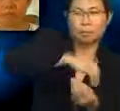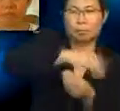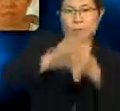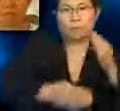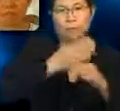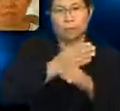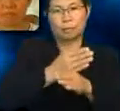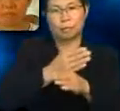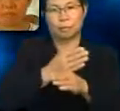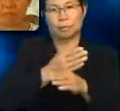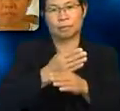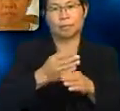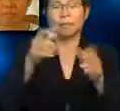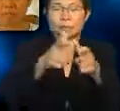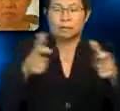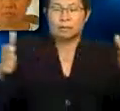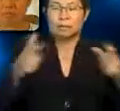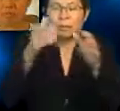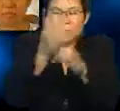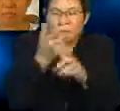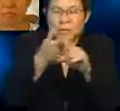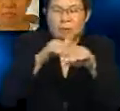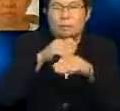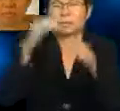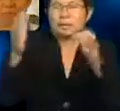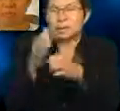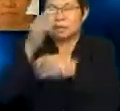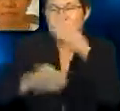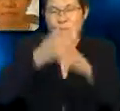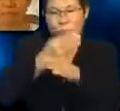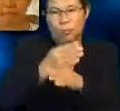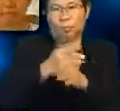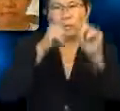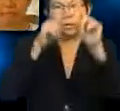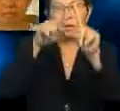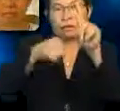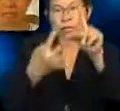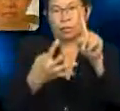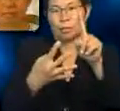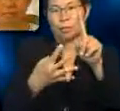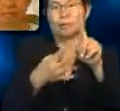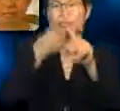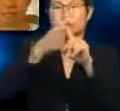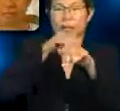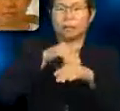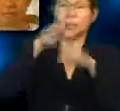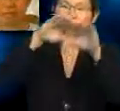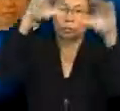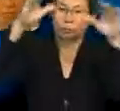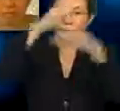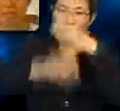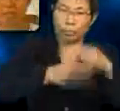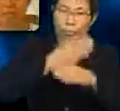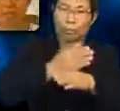Saiz bulan lebih kecil dari saiz bumi, iaitu 1 per 4 diameter bumi. Tarikan